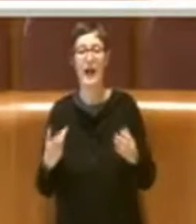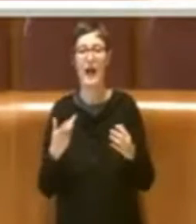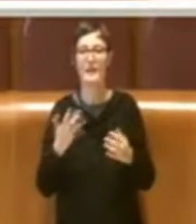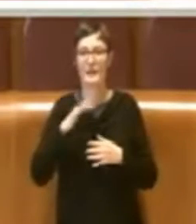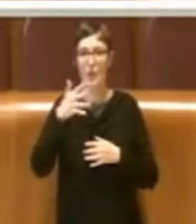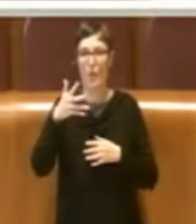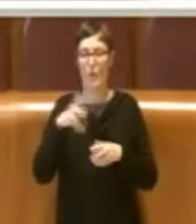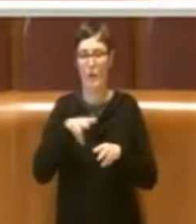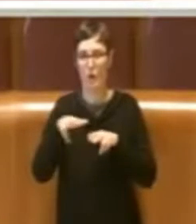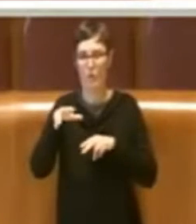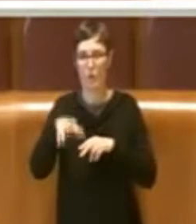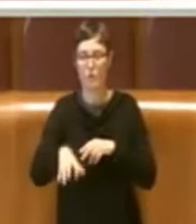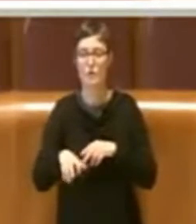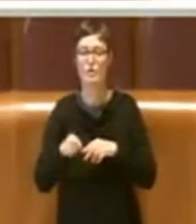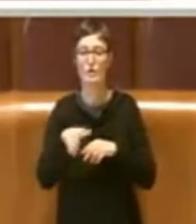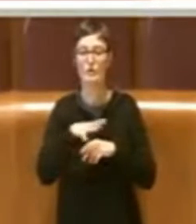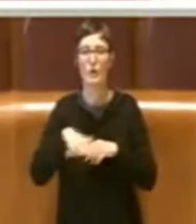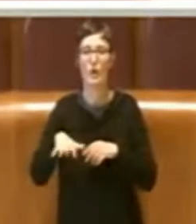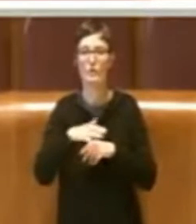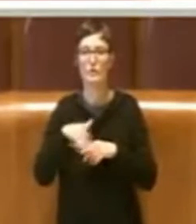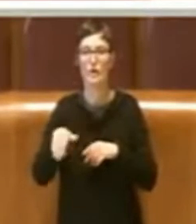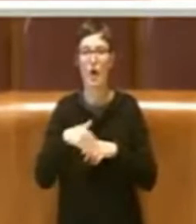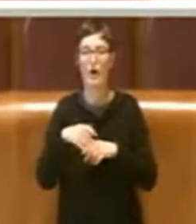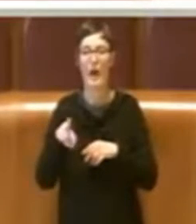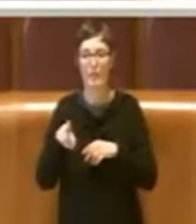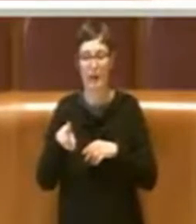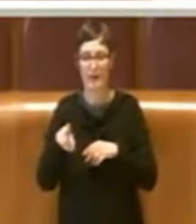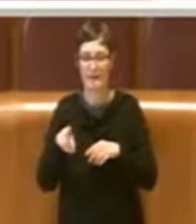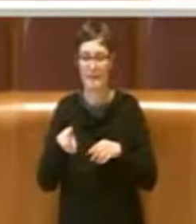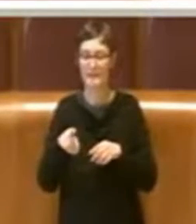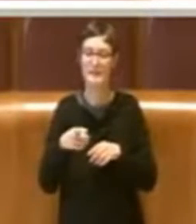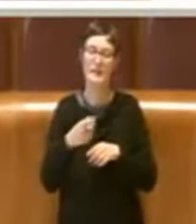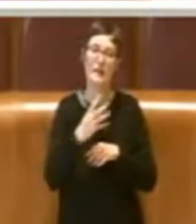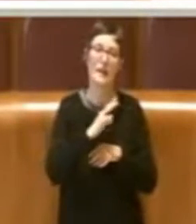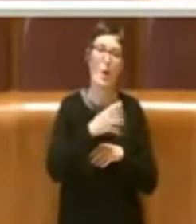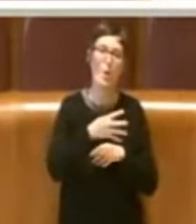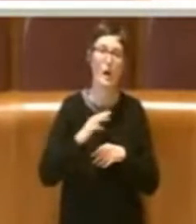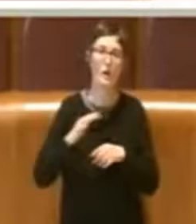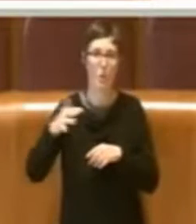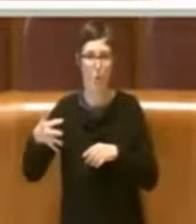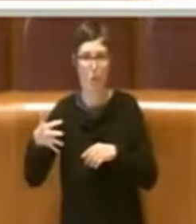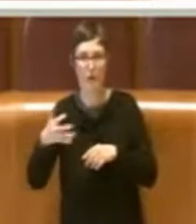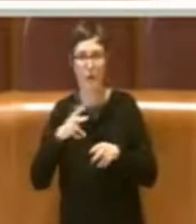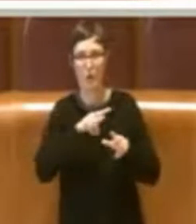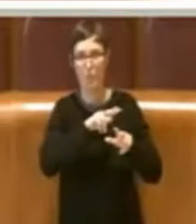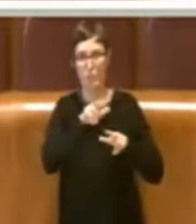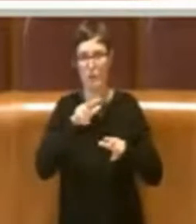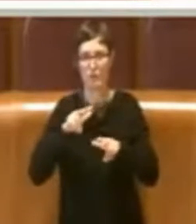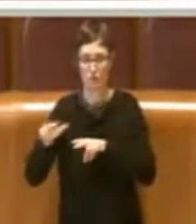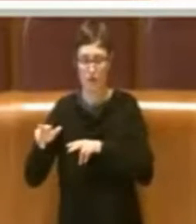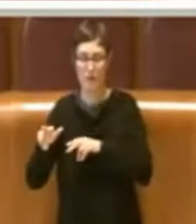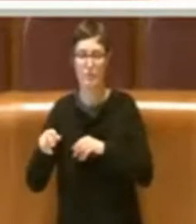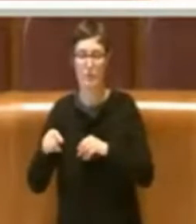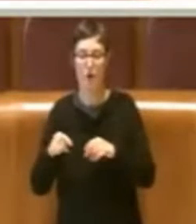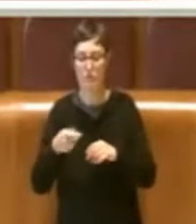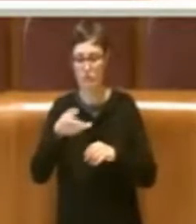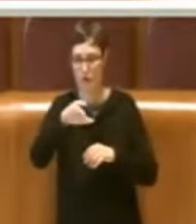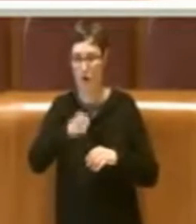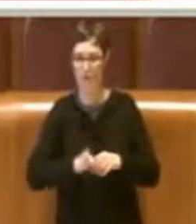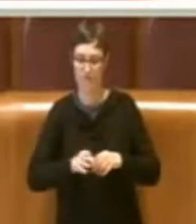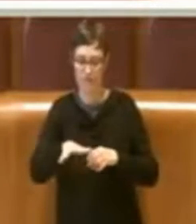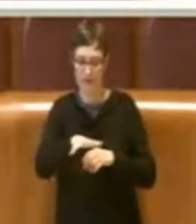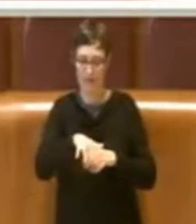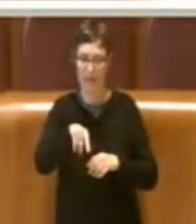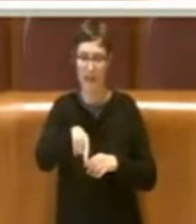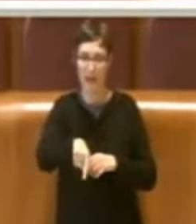municipio, zona prenestina, tra quarto e quinto municipio, che è confinante. In quest